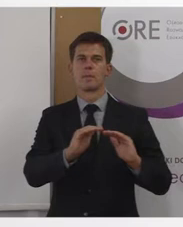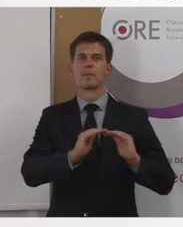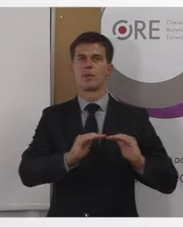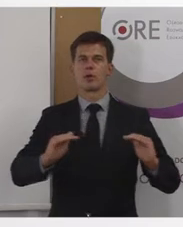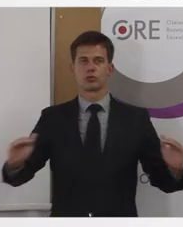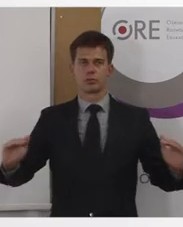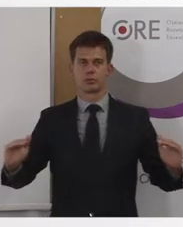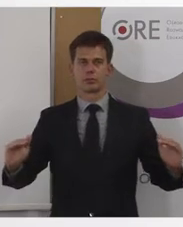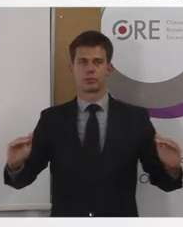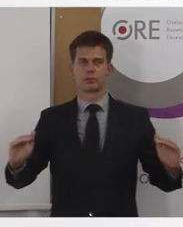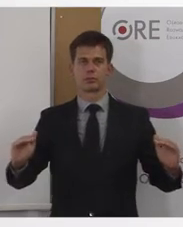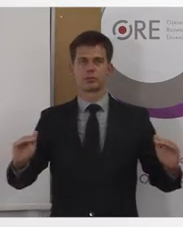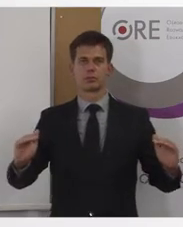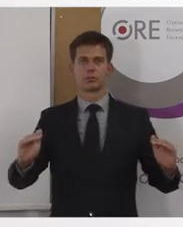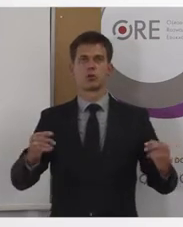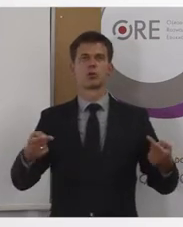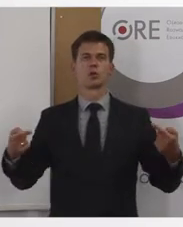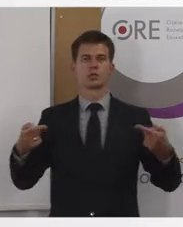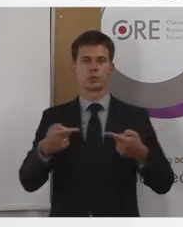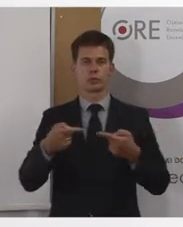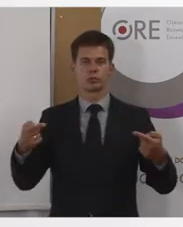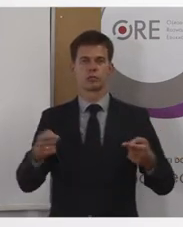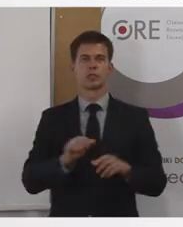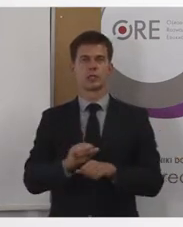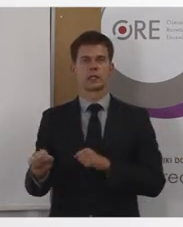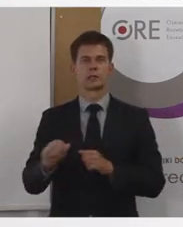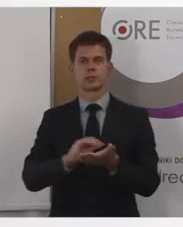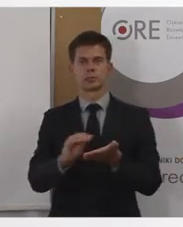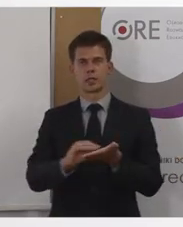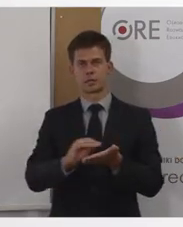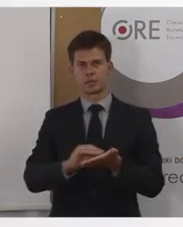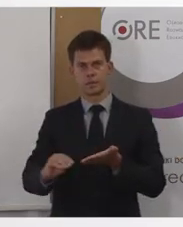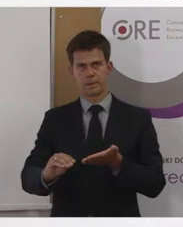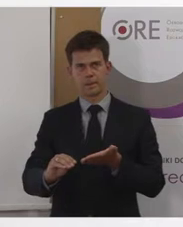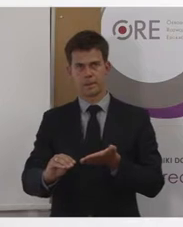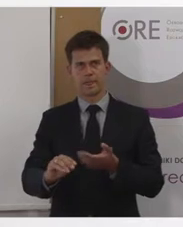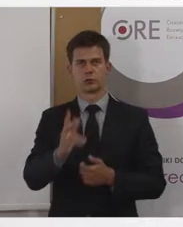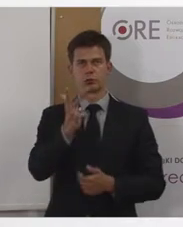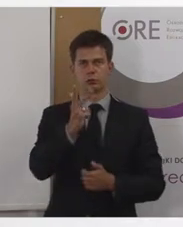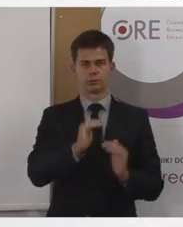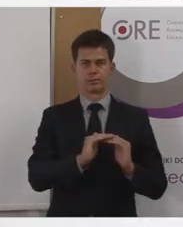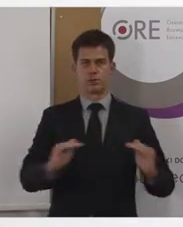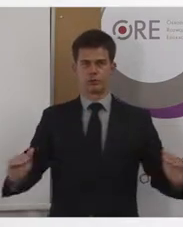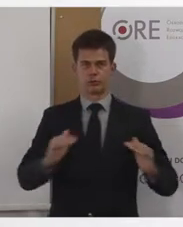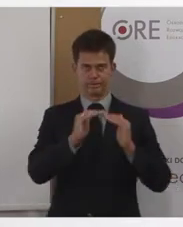spełniania dostępności zostały ujęte w takich trzech poziomach